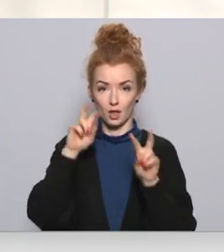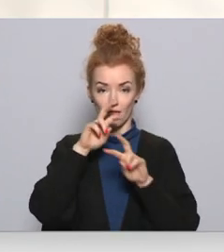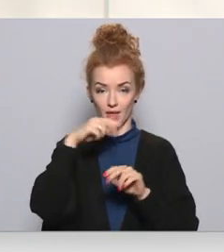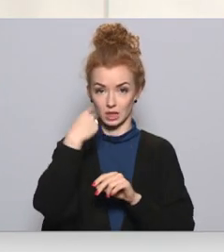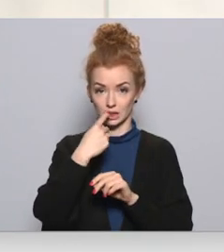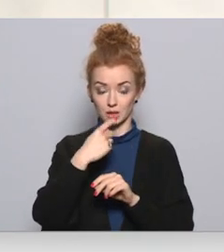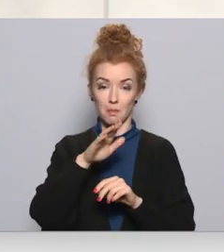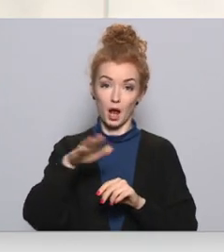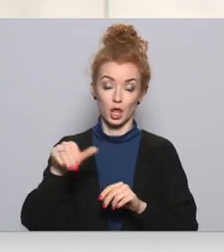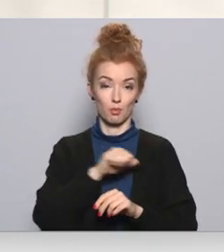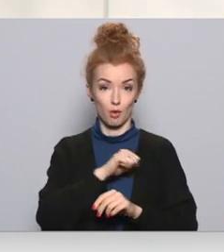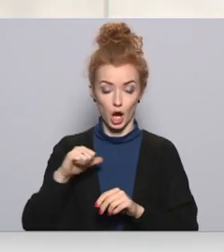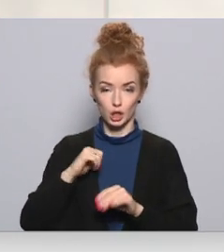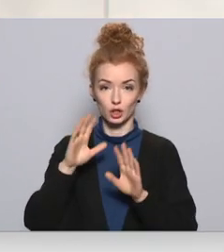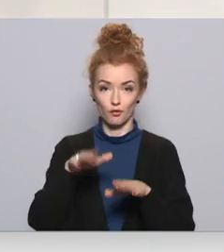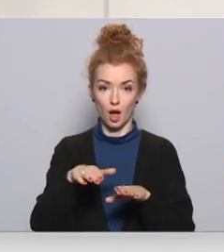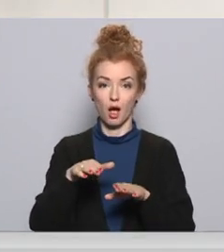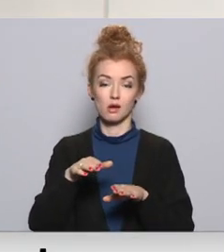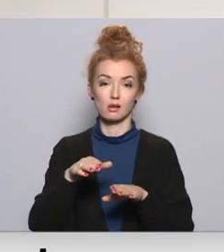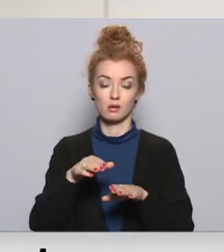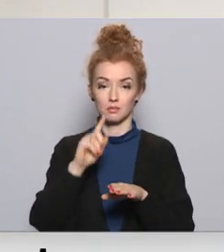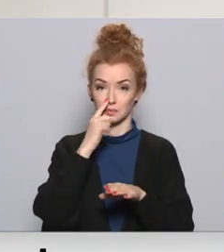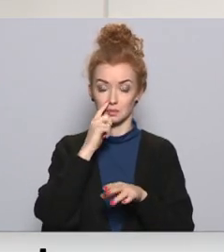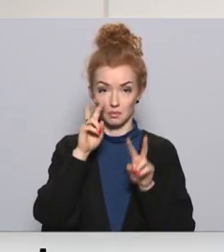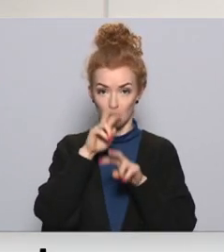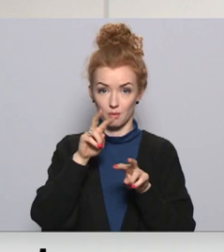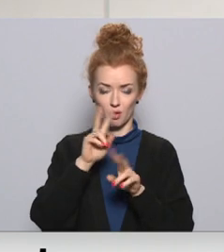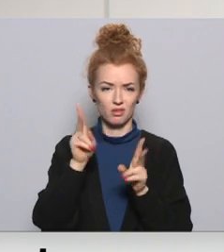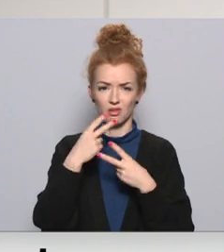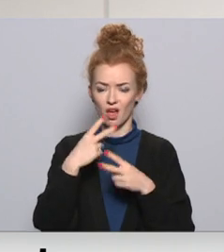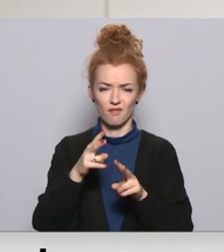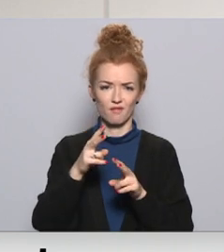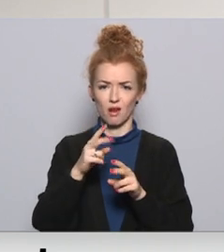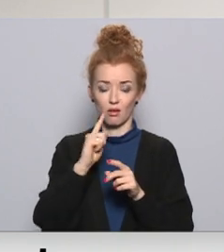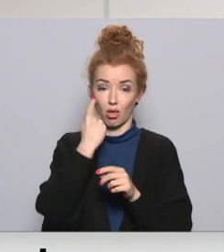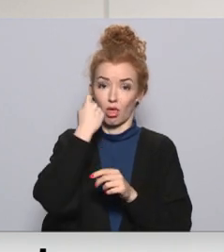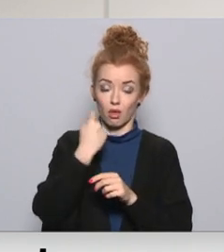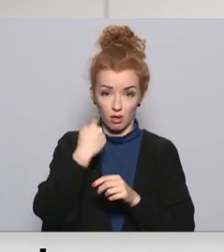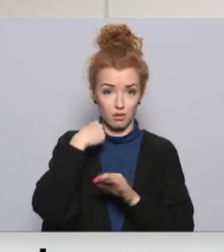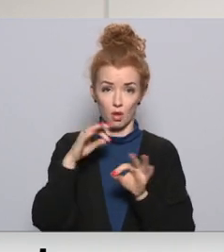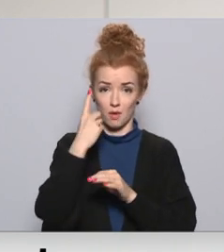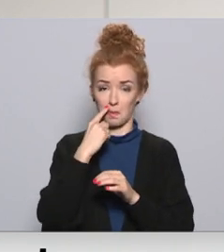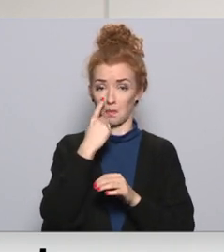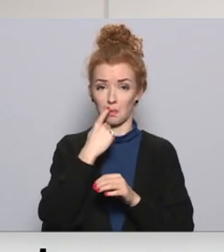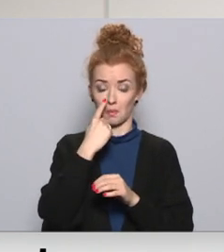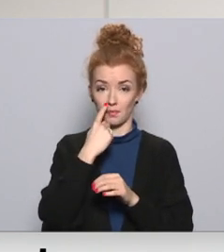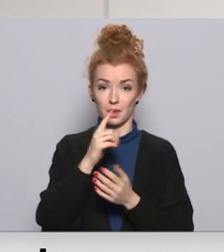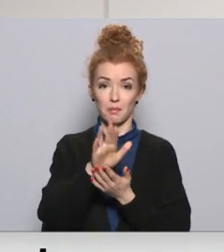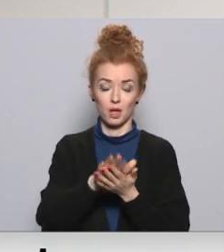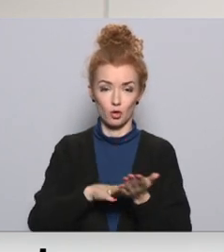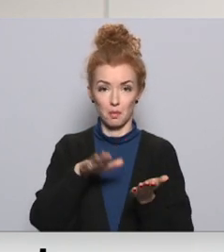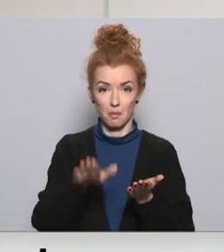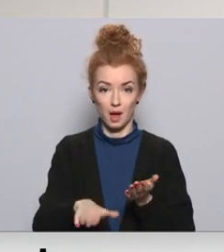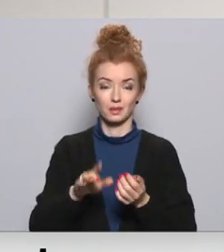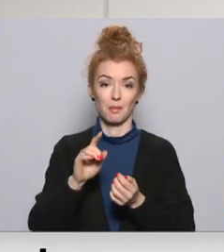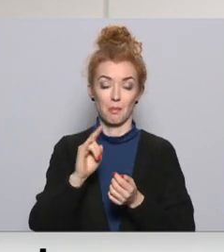varēs paņemt paraugu no nāsu. Nav jāliena nekur citur dziļāku no nāsu. Tā kā piedodiet mazi bērni